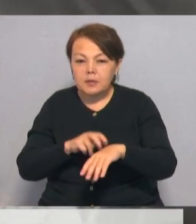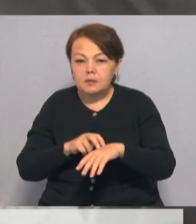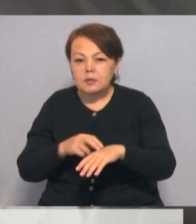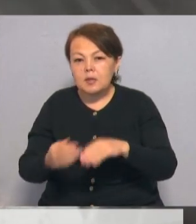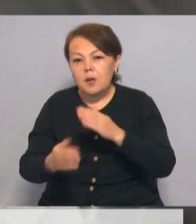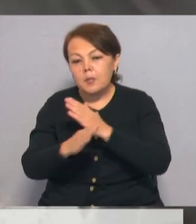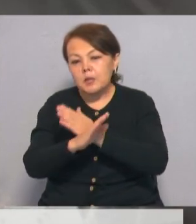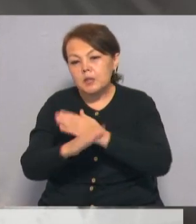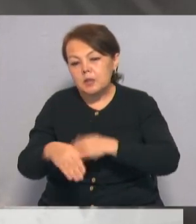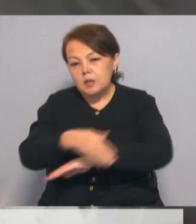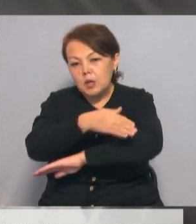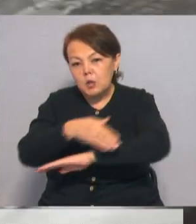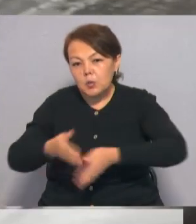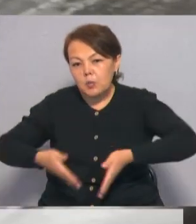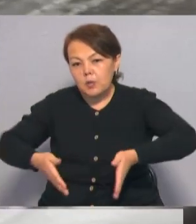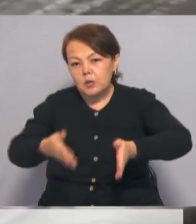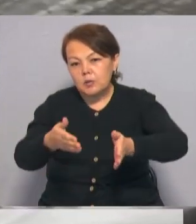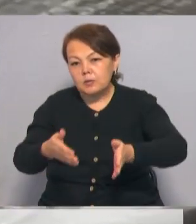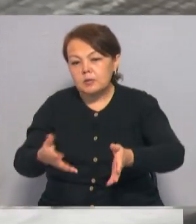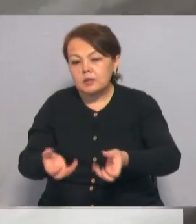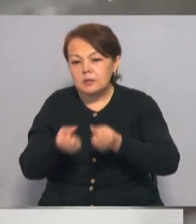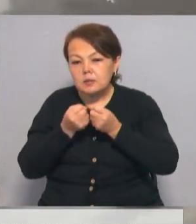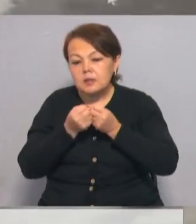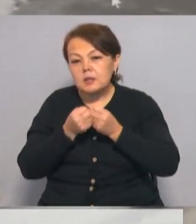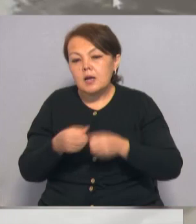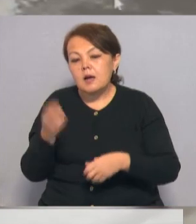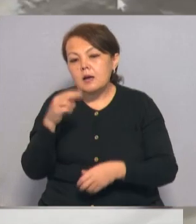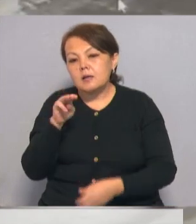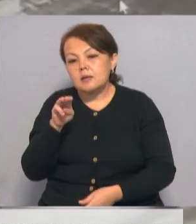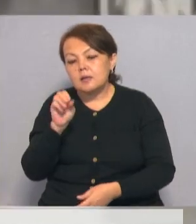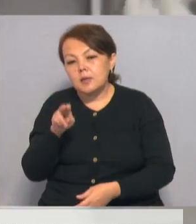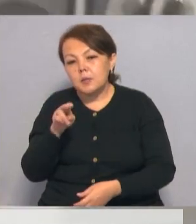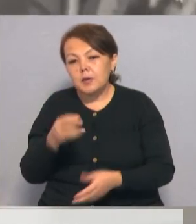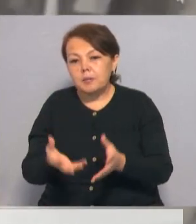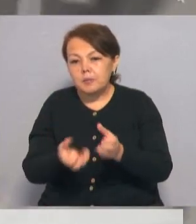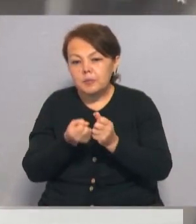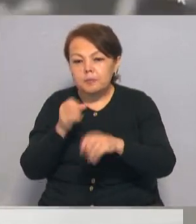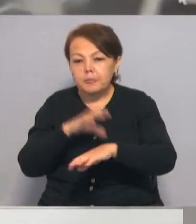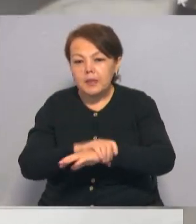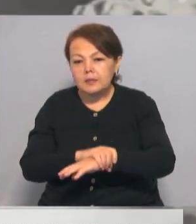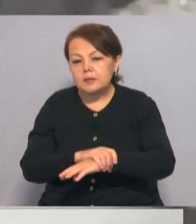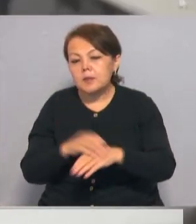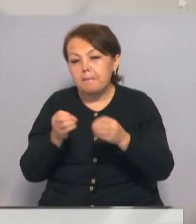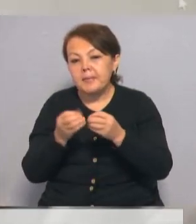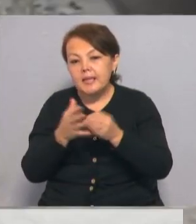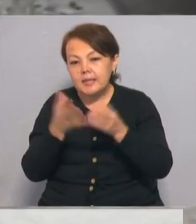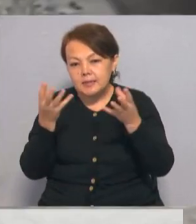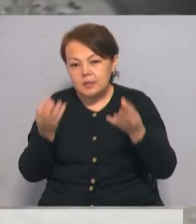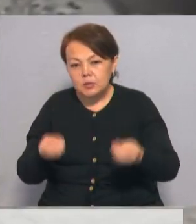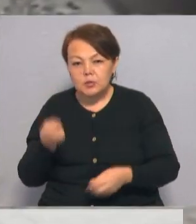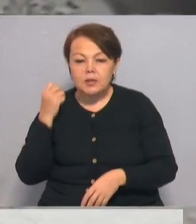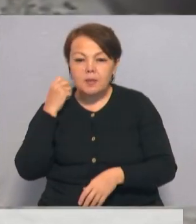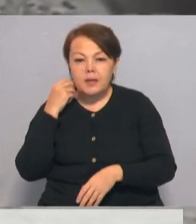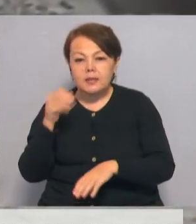переградил ей путь, не допустив тем самым вероятные дорожно-транспортные происшествия. Нарушитель взят под адморез на 15 суток за пьяное